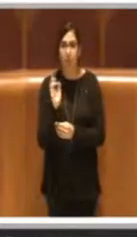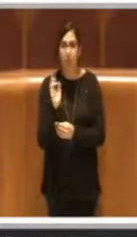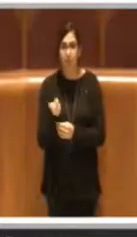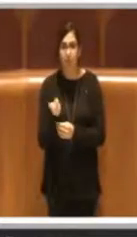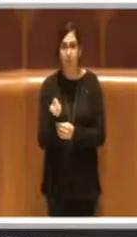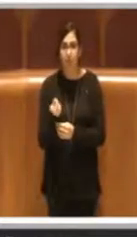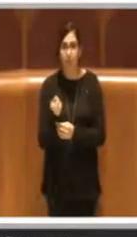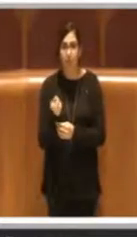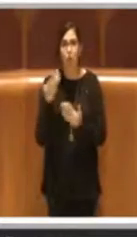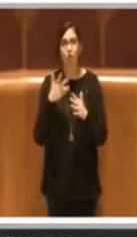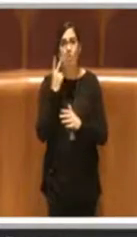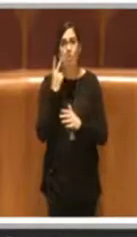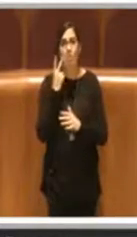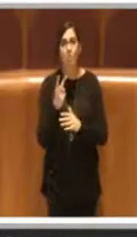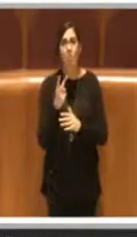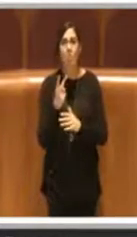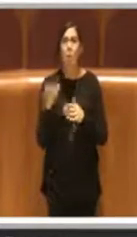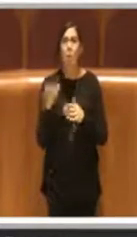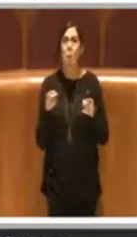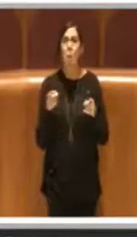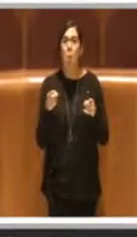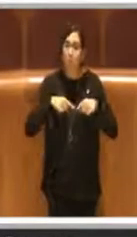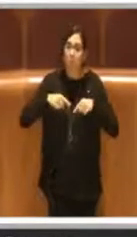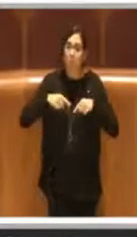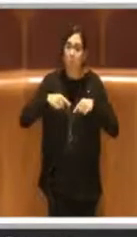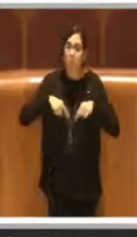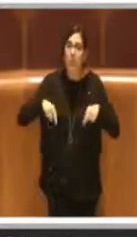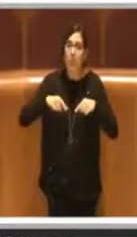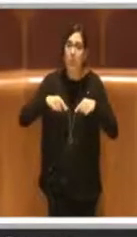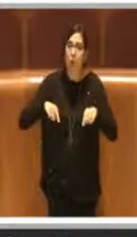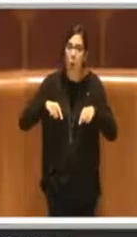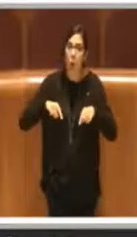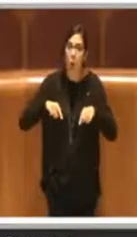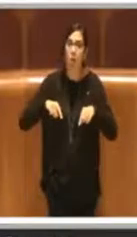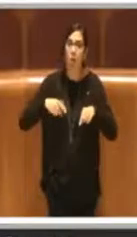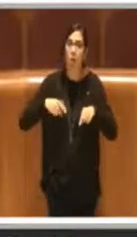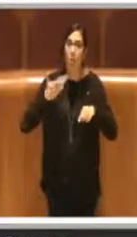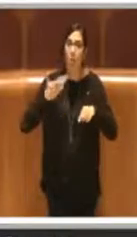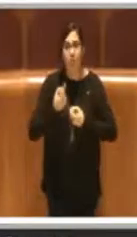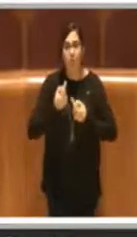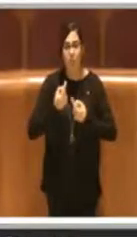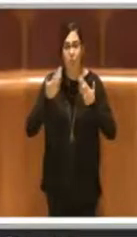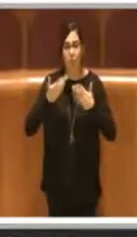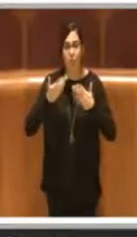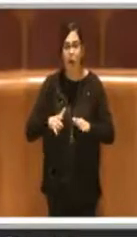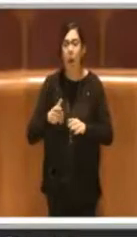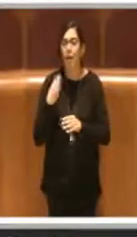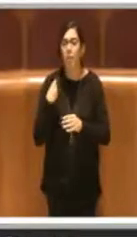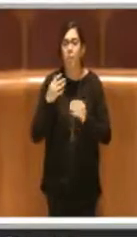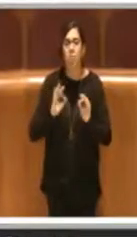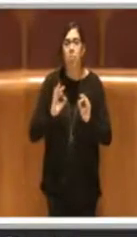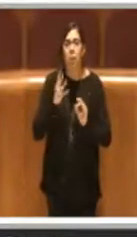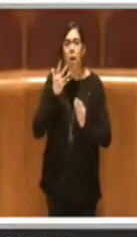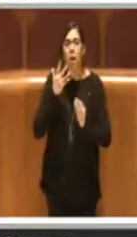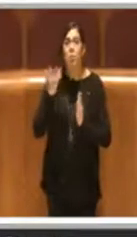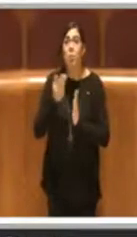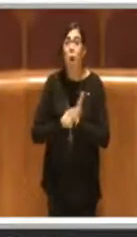era emersa nelle commissioni, ovvero quella di un progetto